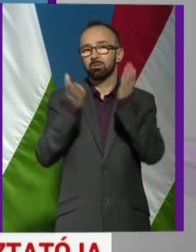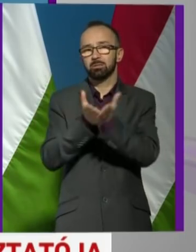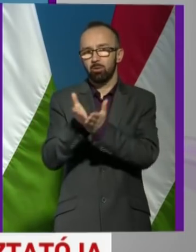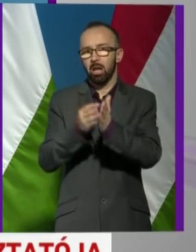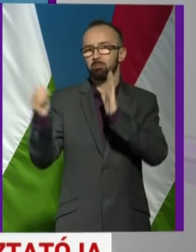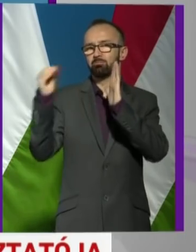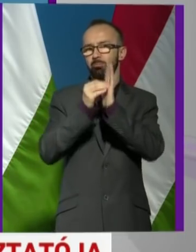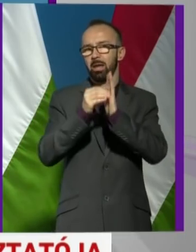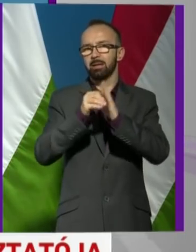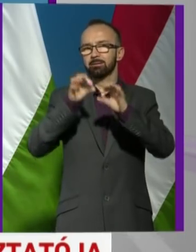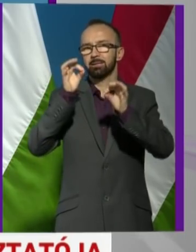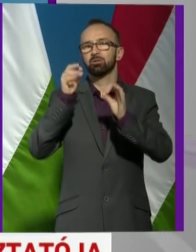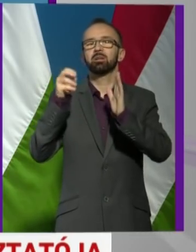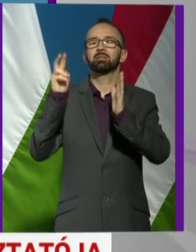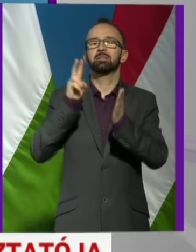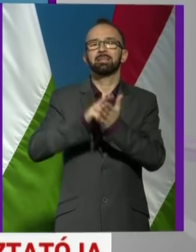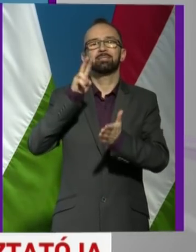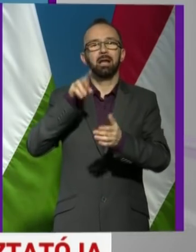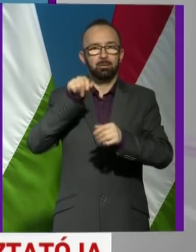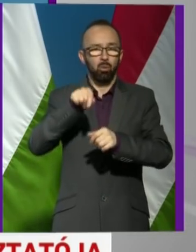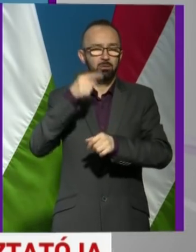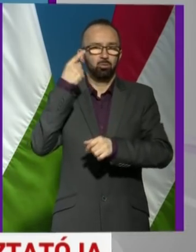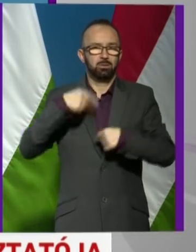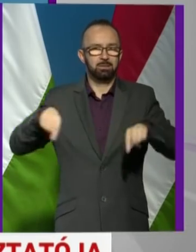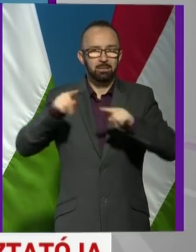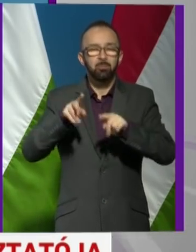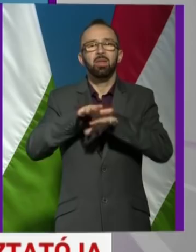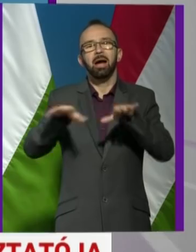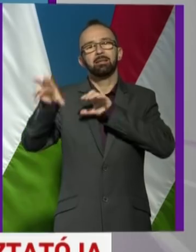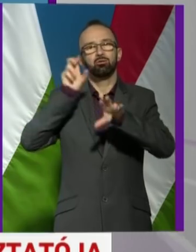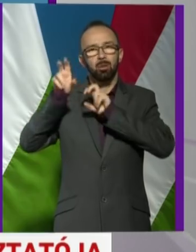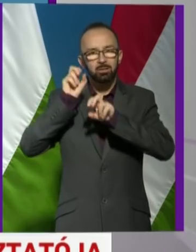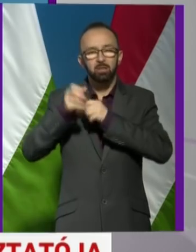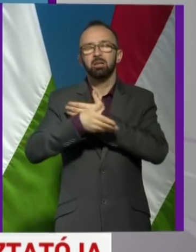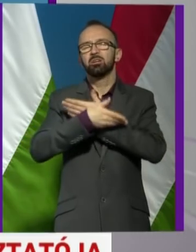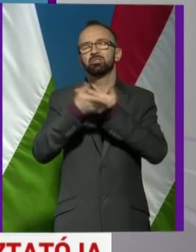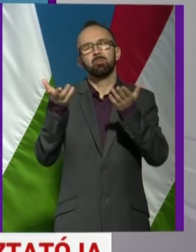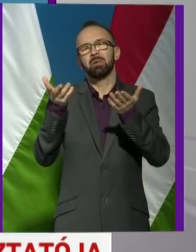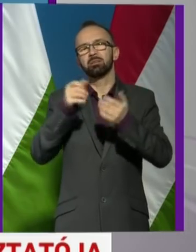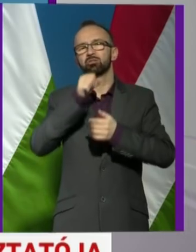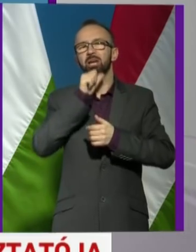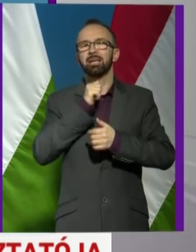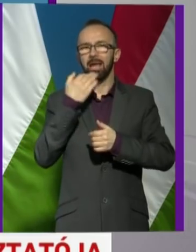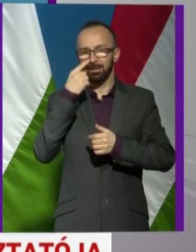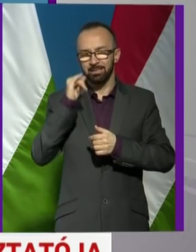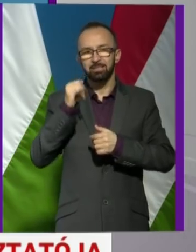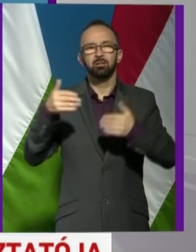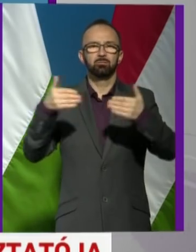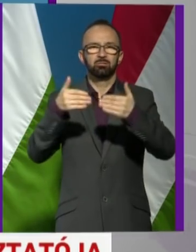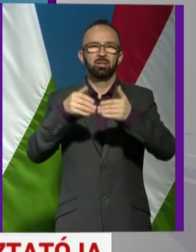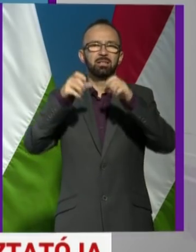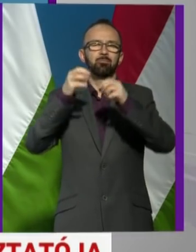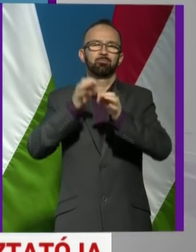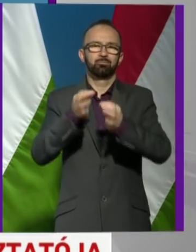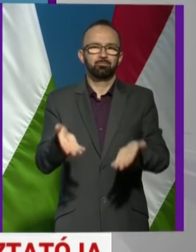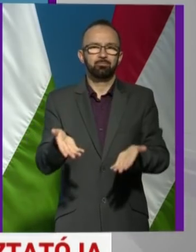bejelentik magukat és regisztrálják a konzuli felületen, de az általános tapasztalat az, hogy Sengen belső térségében nagyon ritkán teszik meg ezt